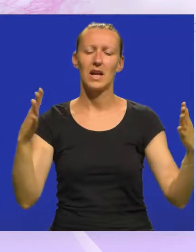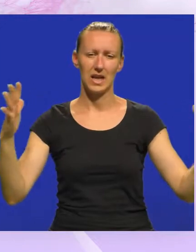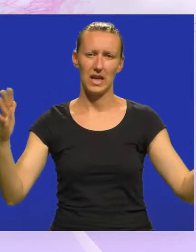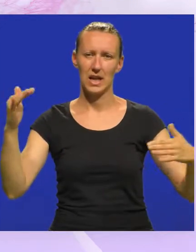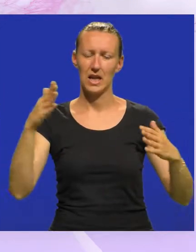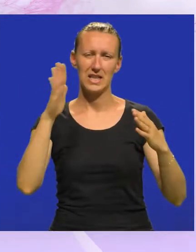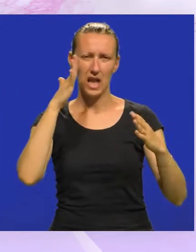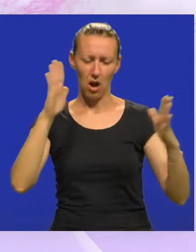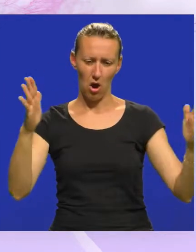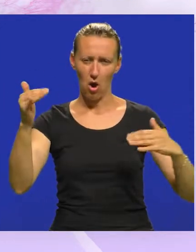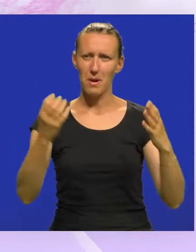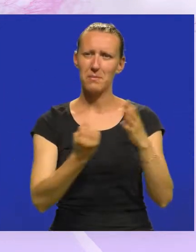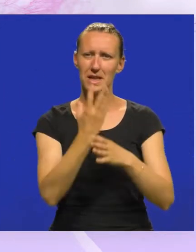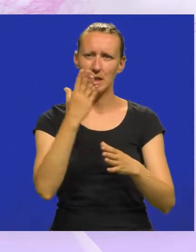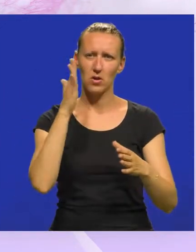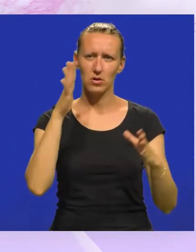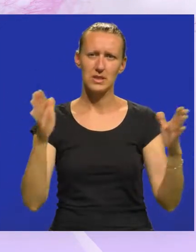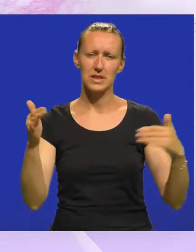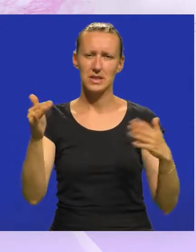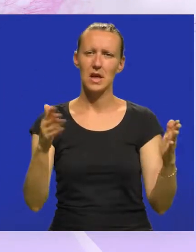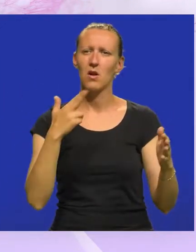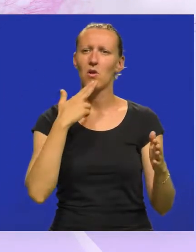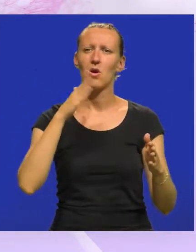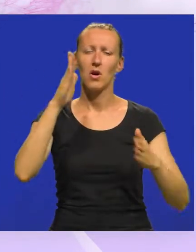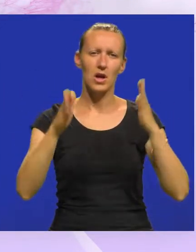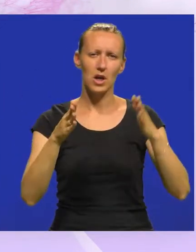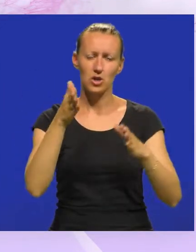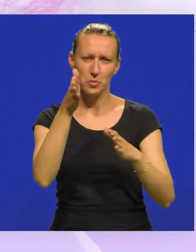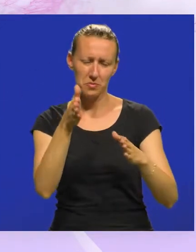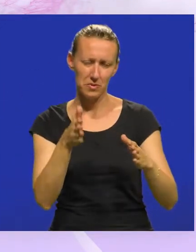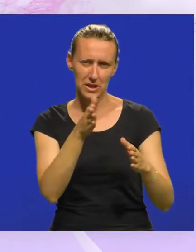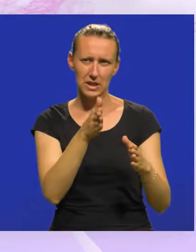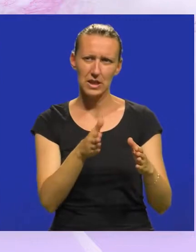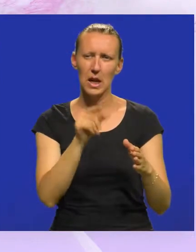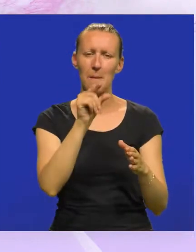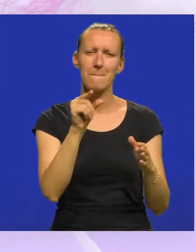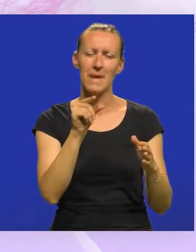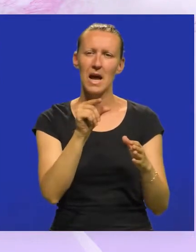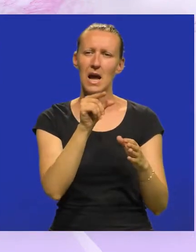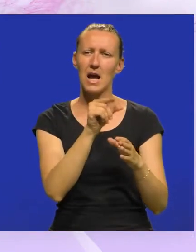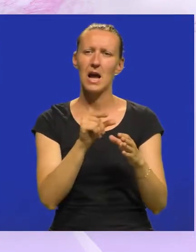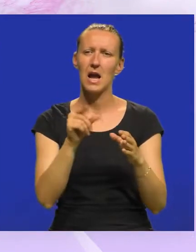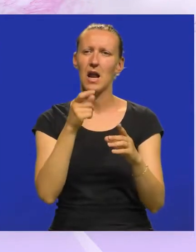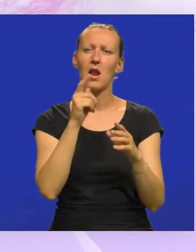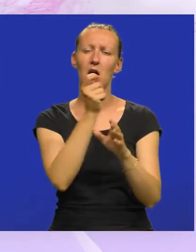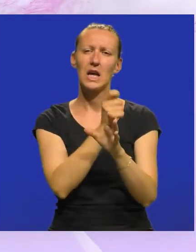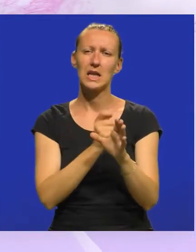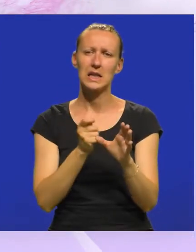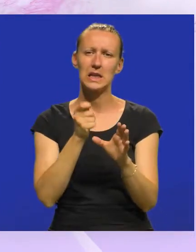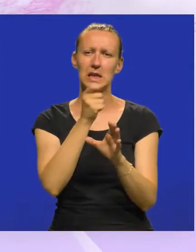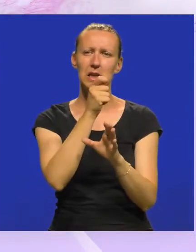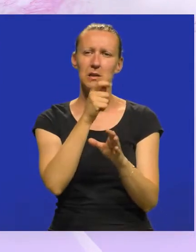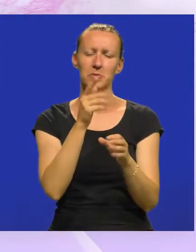staklenih komada prirodnog stakla koje reže i pili, malo po malo klasičnim kiparskim